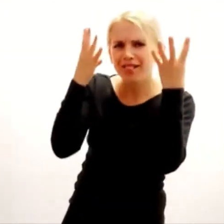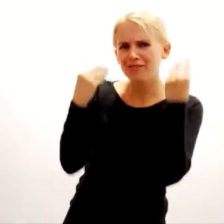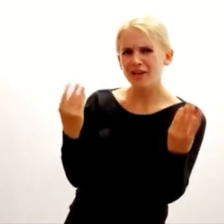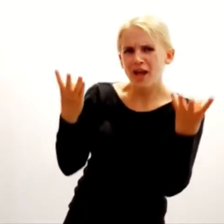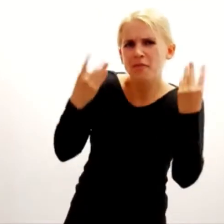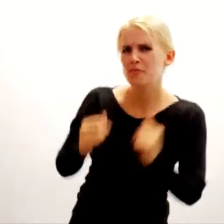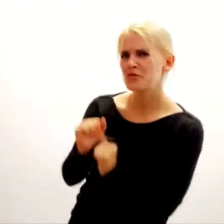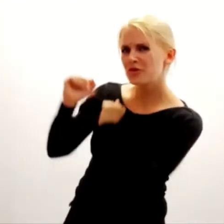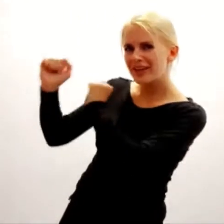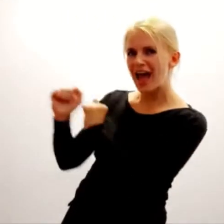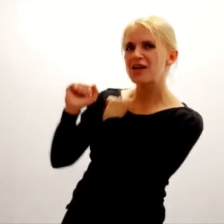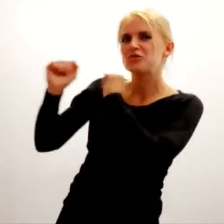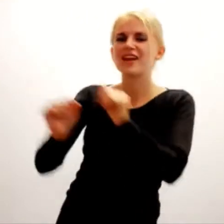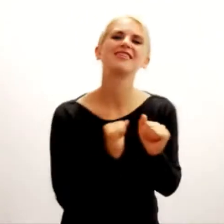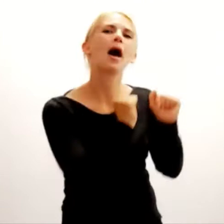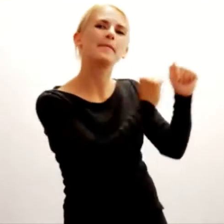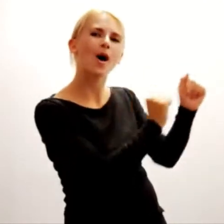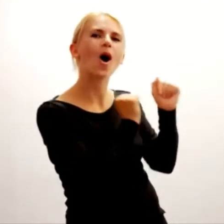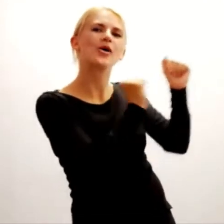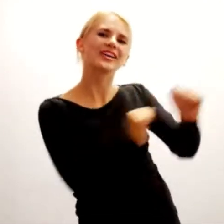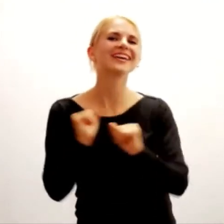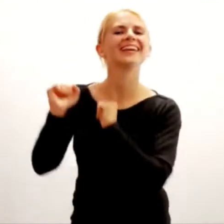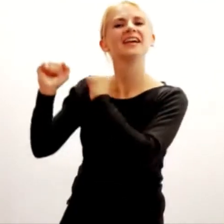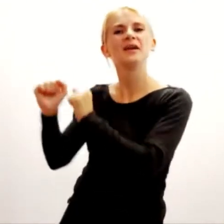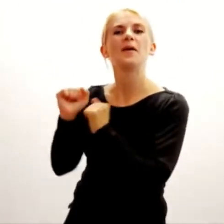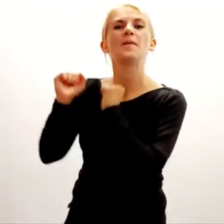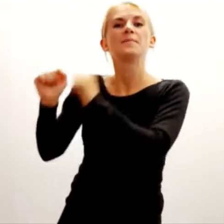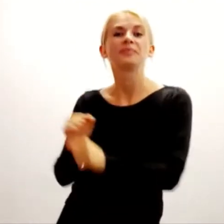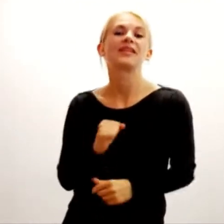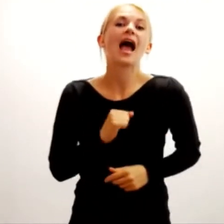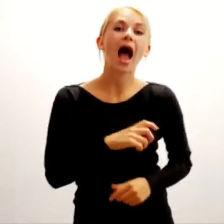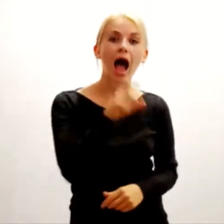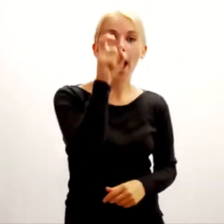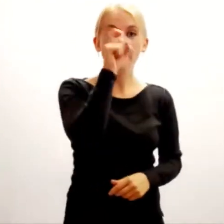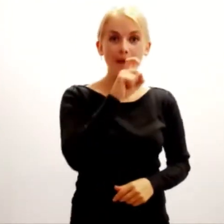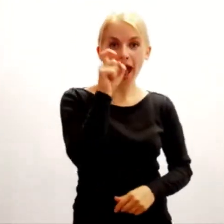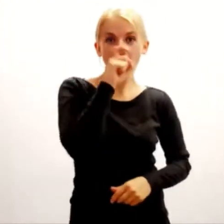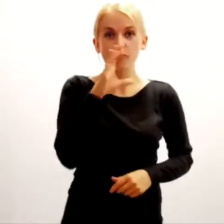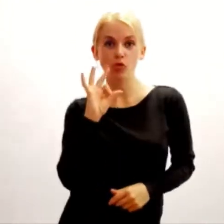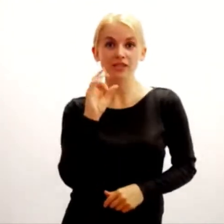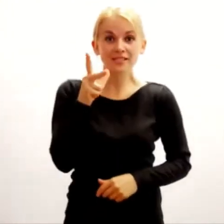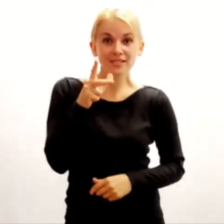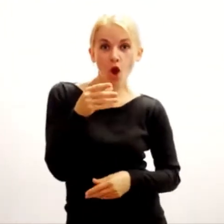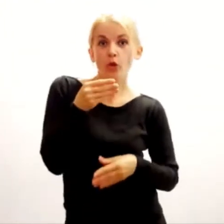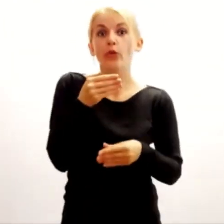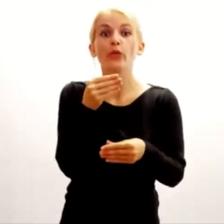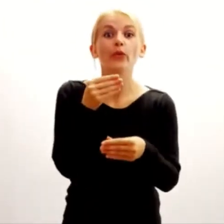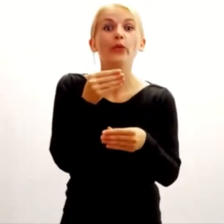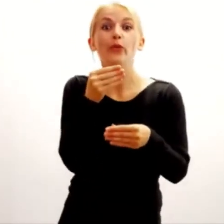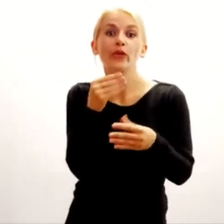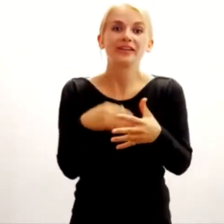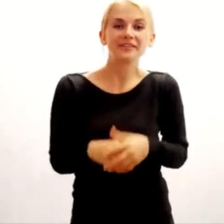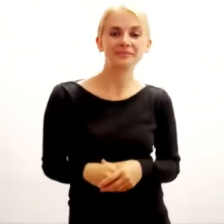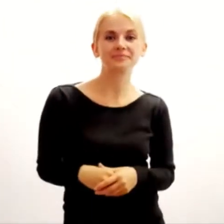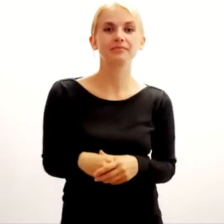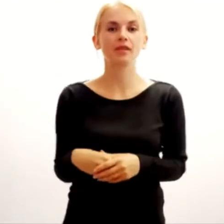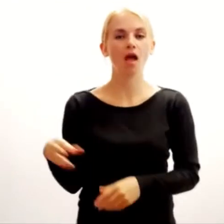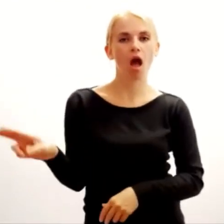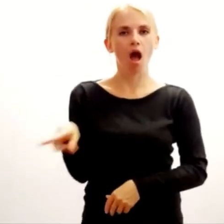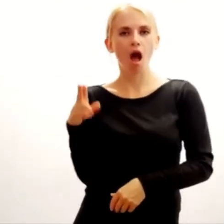Lwy bujają się na boki A papugi piją soki